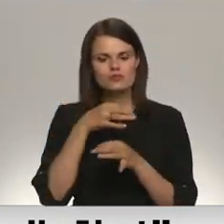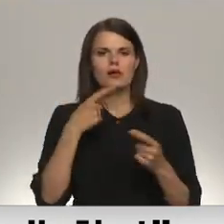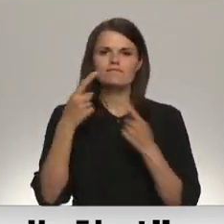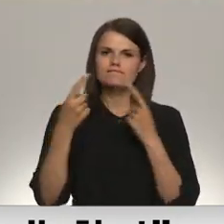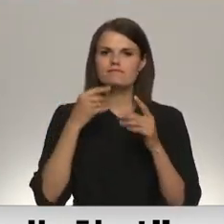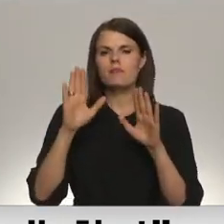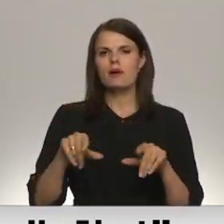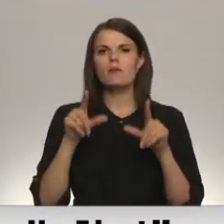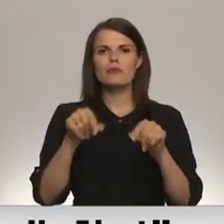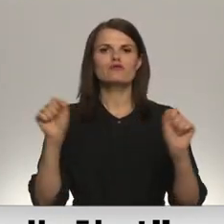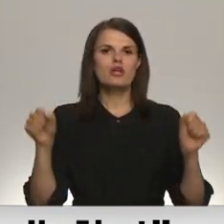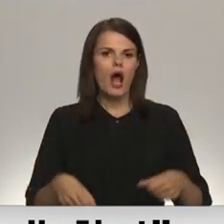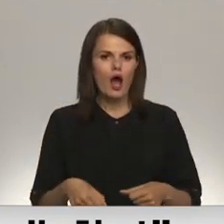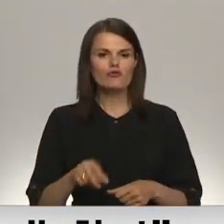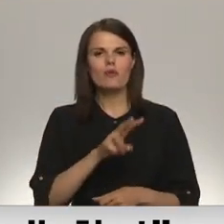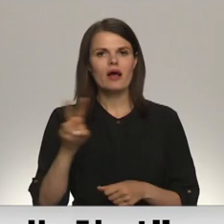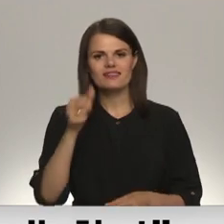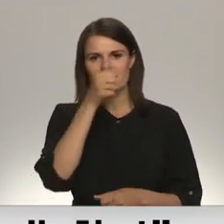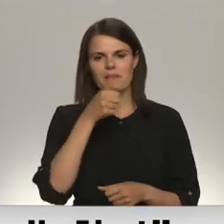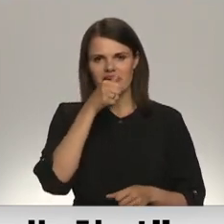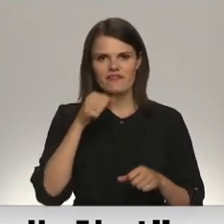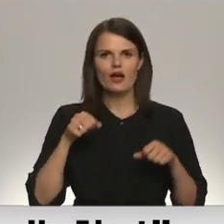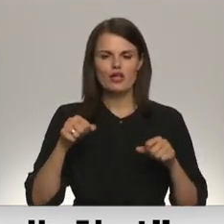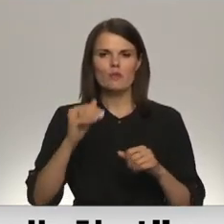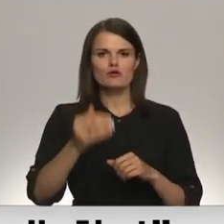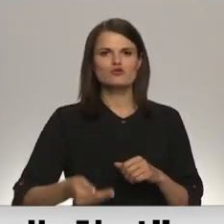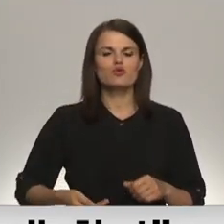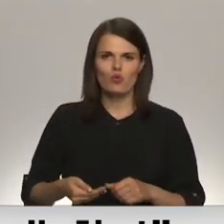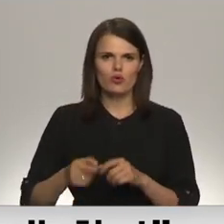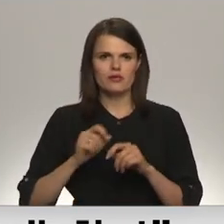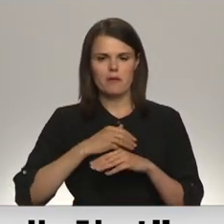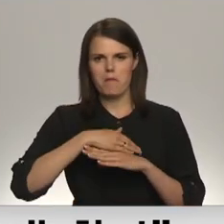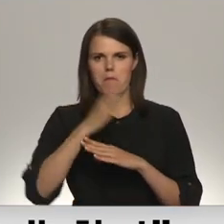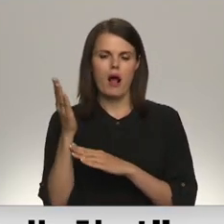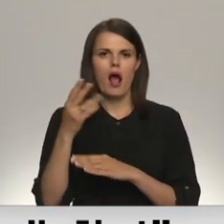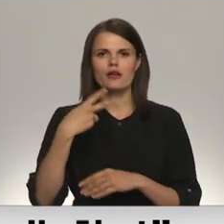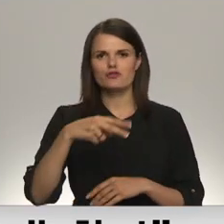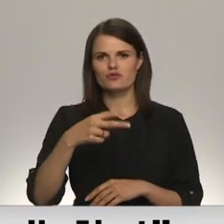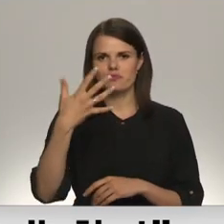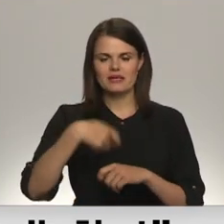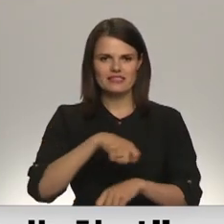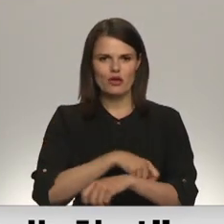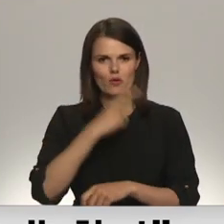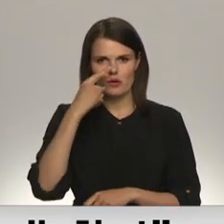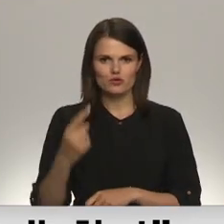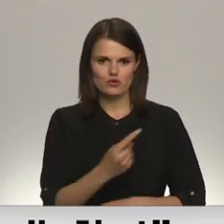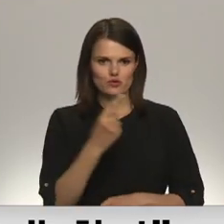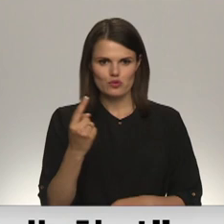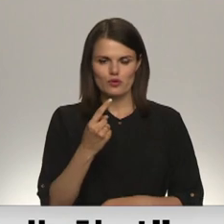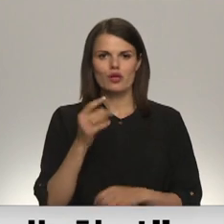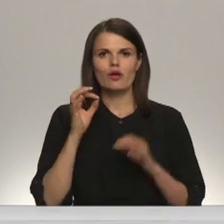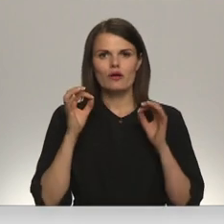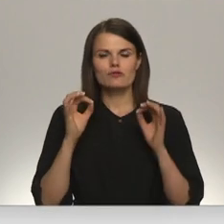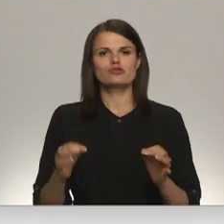runāja par braukšanas ātrumu, kas privātiem skūteriem nereti pārsniec atļautos 25 km stundā. Pirši lielāku